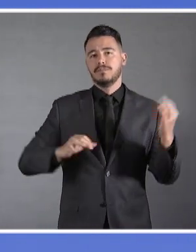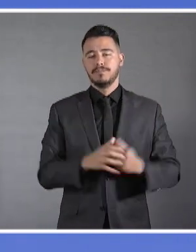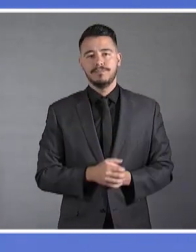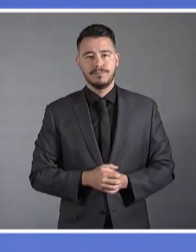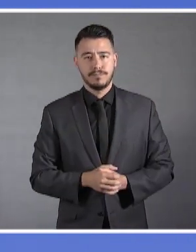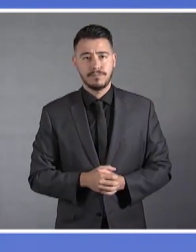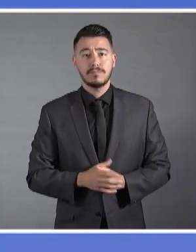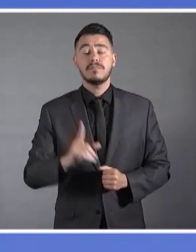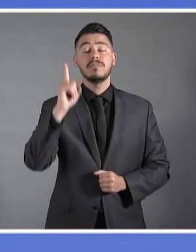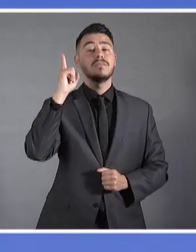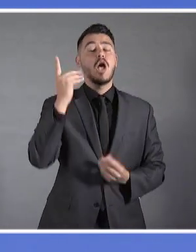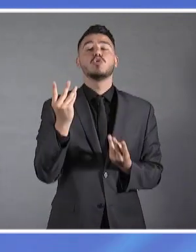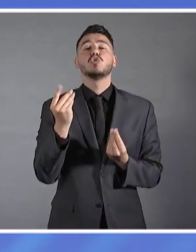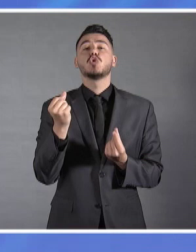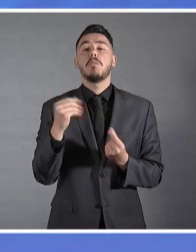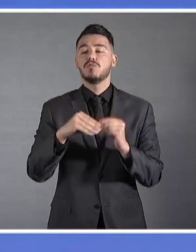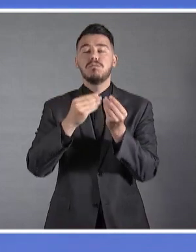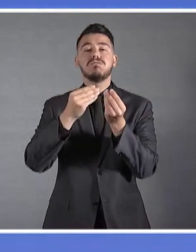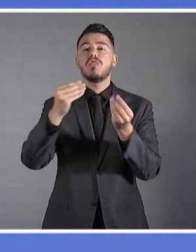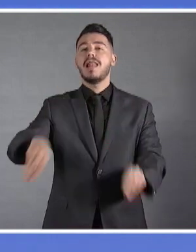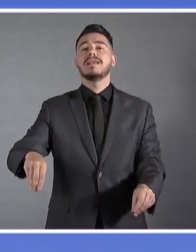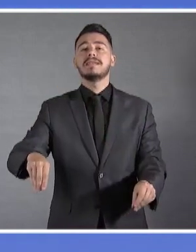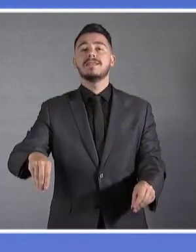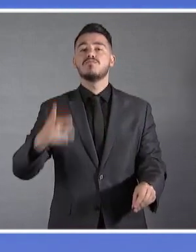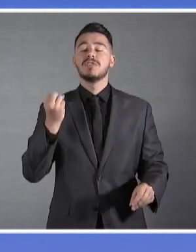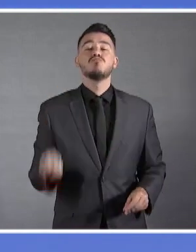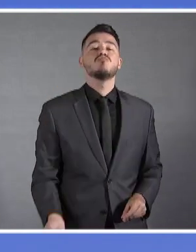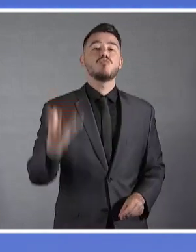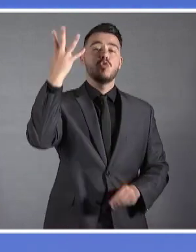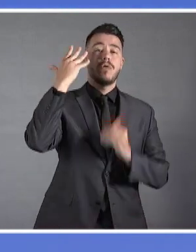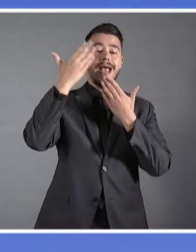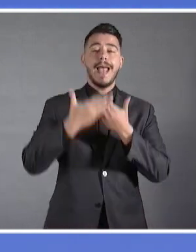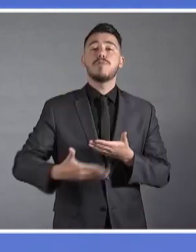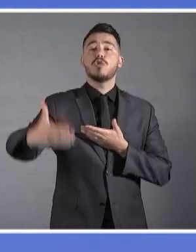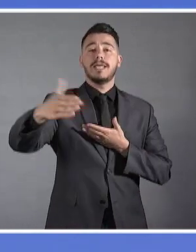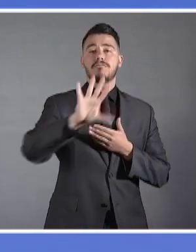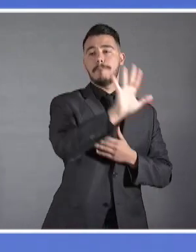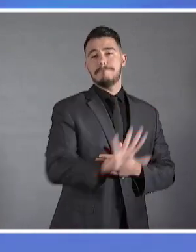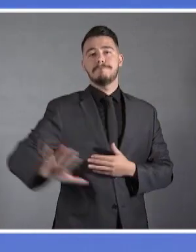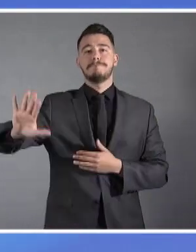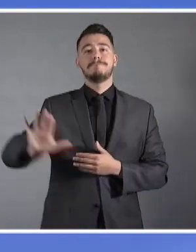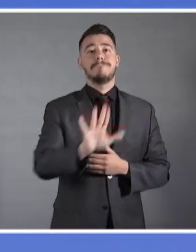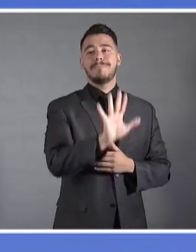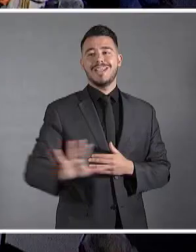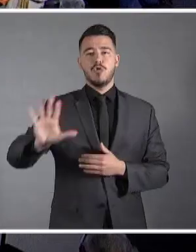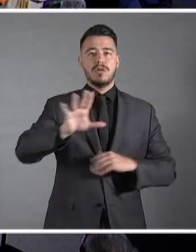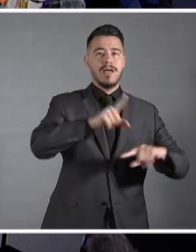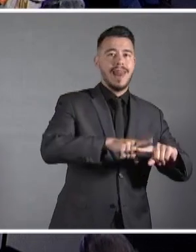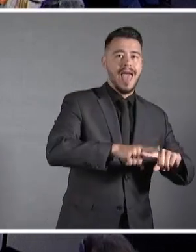που θα ανοίξει την πόρτα σε μια καινούρια εποχή για ολόκληρη την περιοχή και τις ειλληνοτουρκικές σχέσεις,